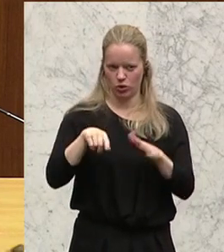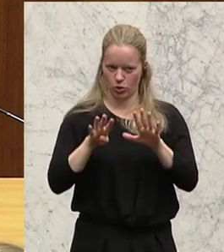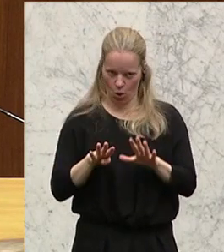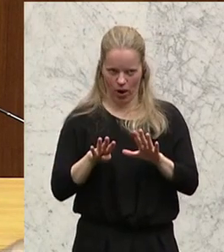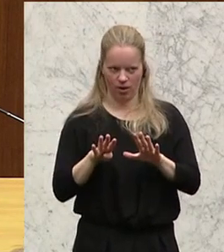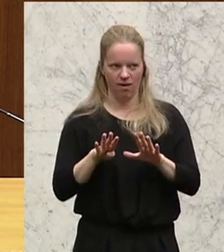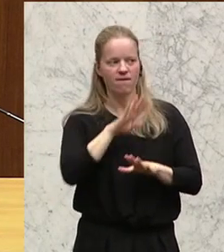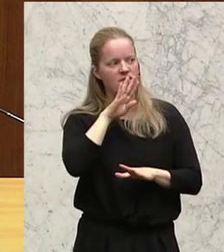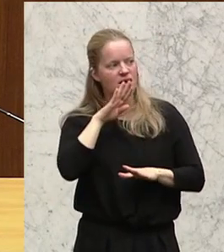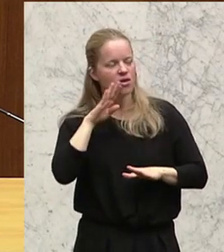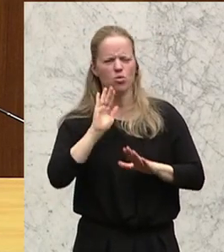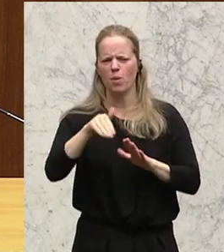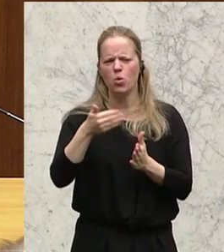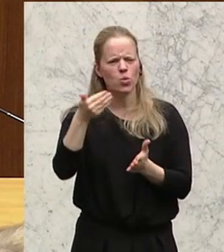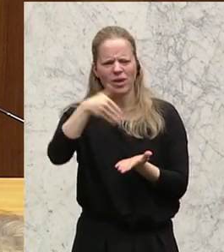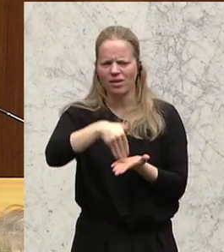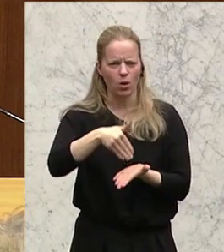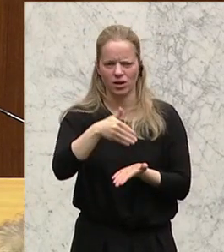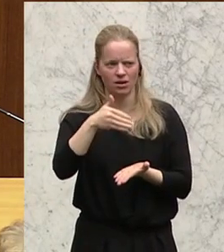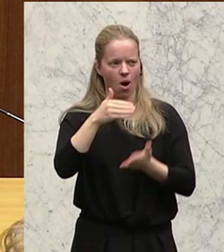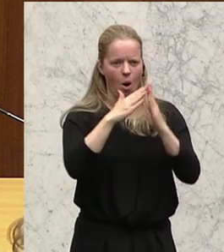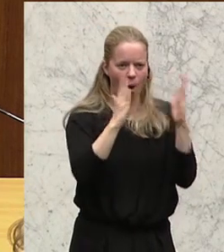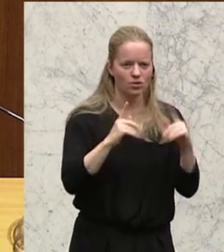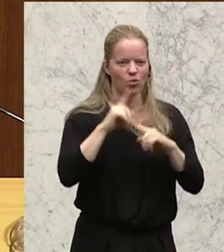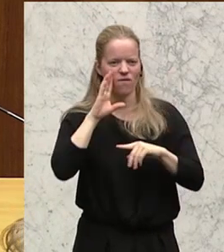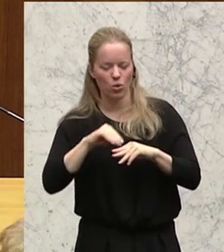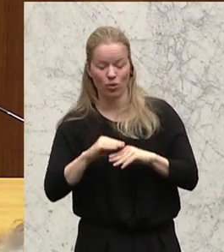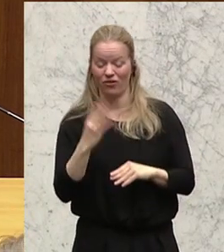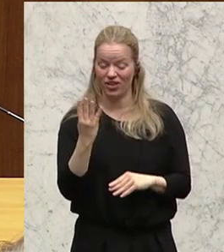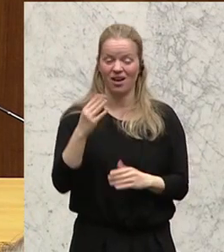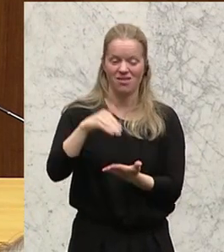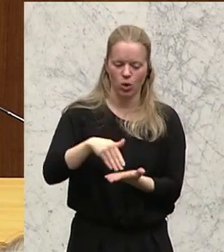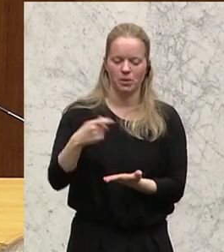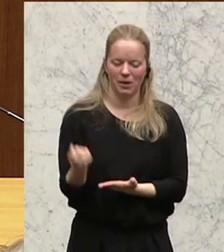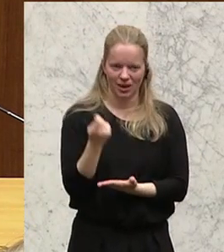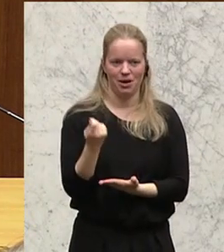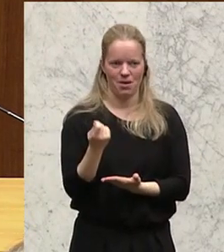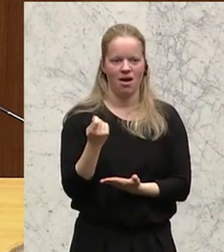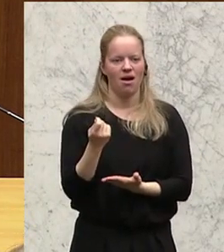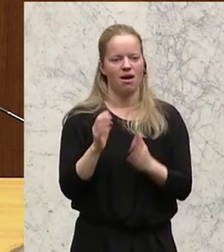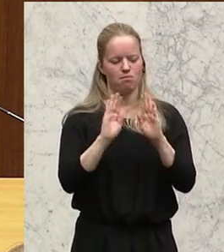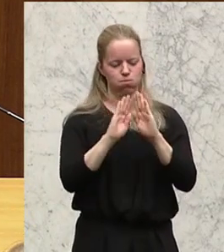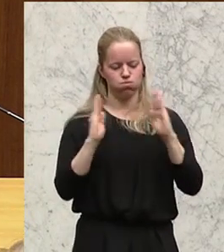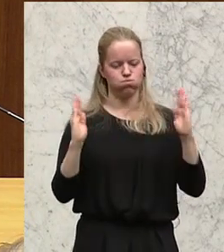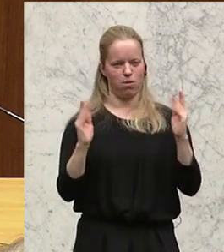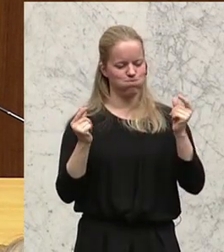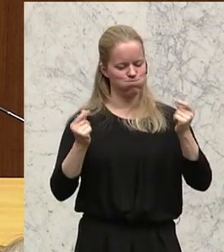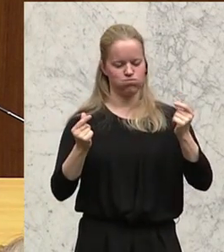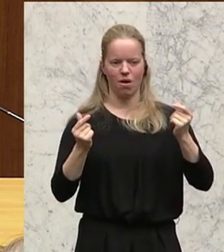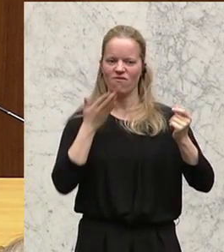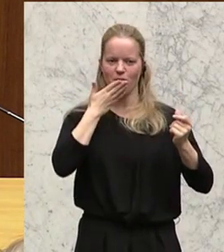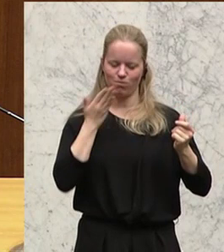über 100.000 Häuser und Wohnungen sowie 4.000 Betriebe thermisch saniert. Mit einem